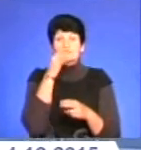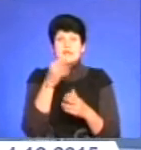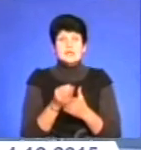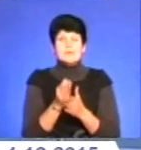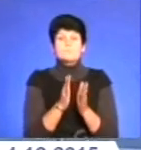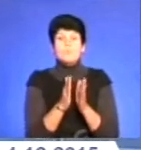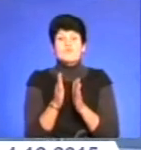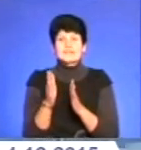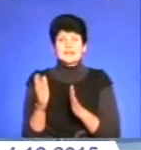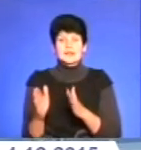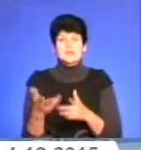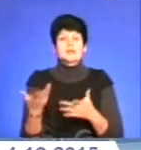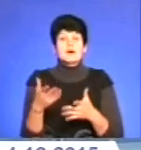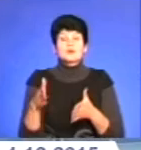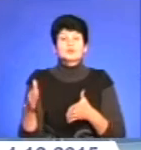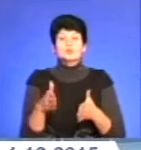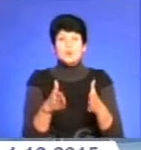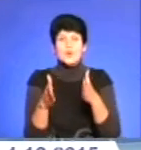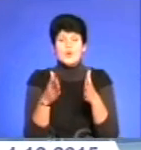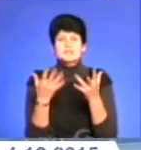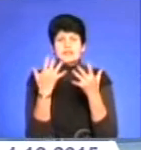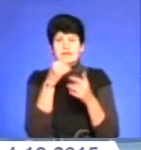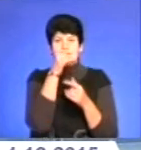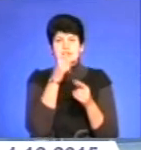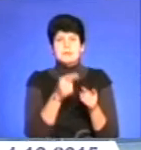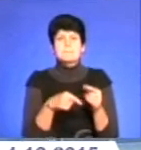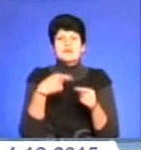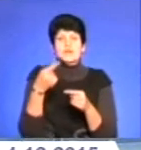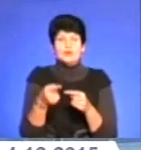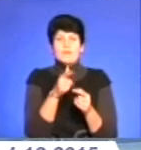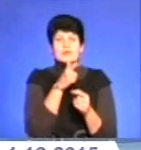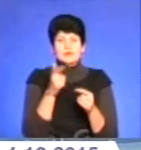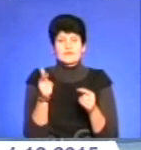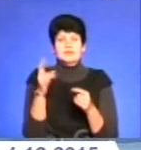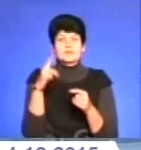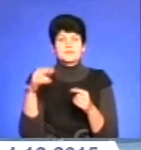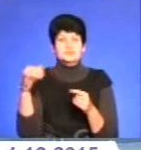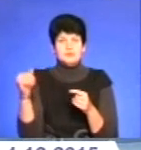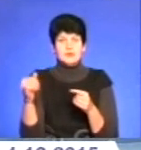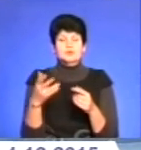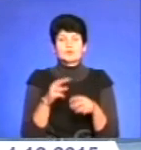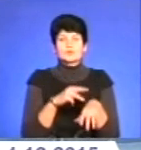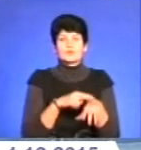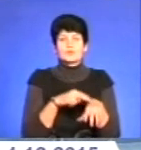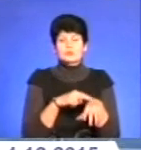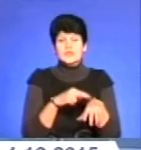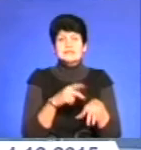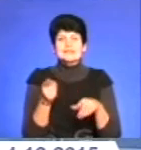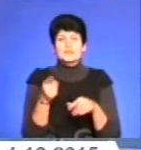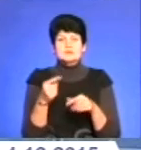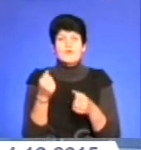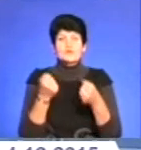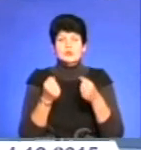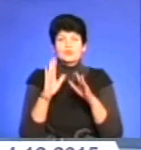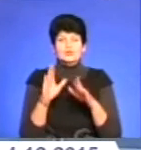перестали боятися радарів. Ще кілька місяців перехідного періоду від Державтоінспекції до Патрольної поліції тернопільські водії їздитимуть